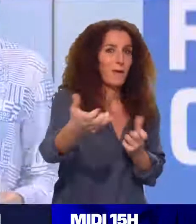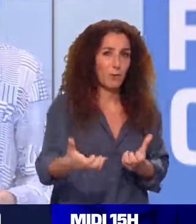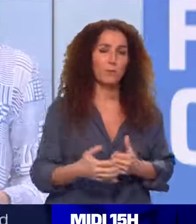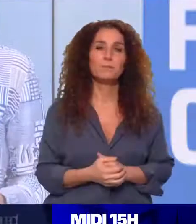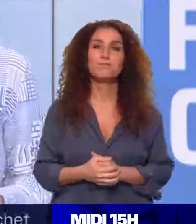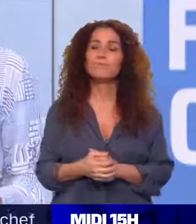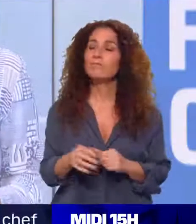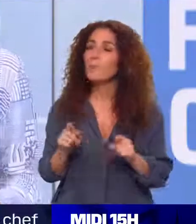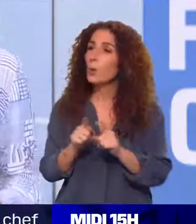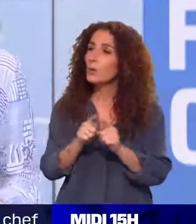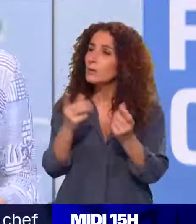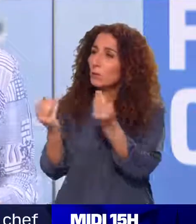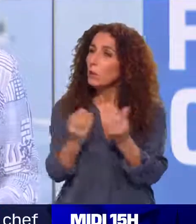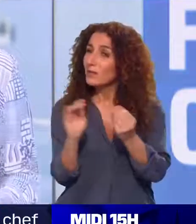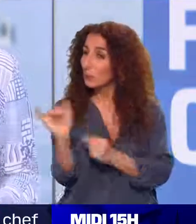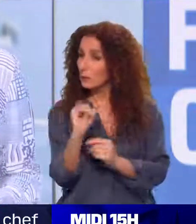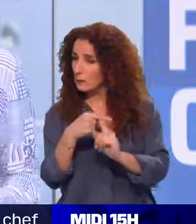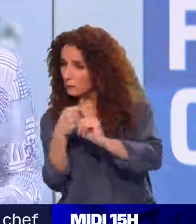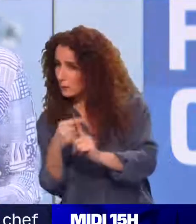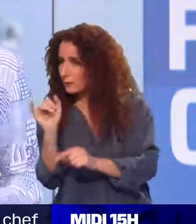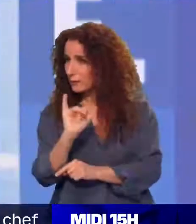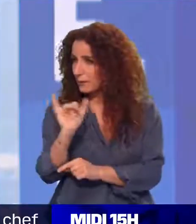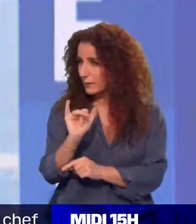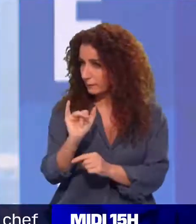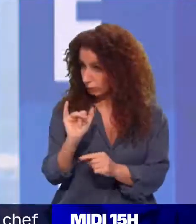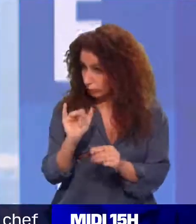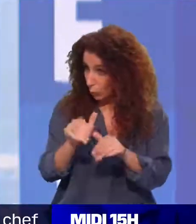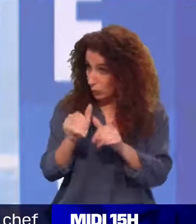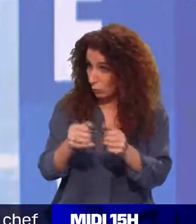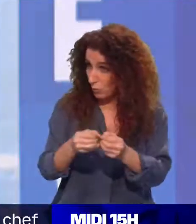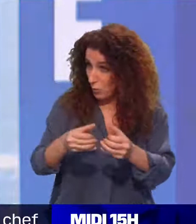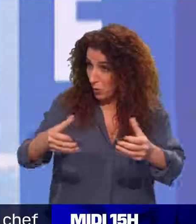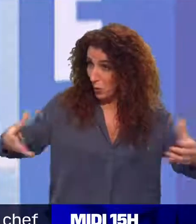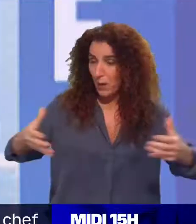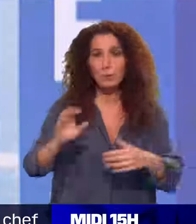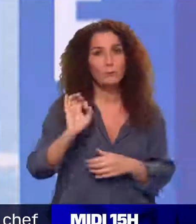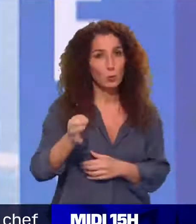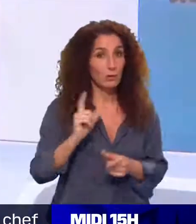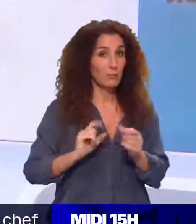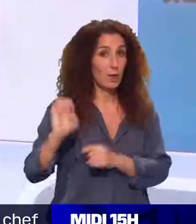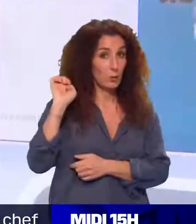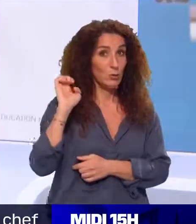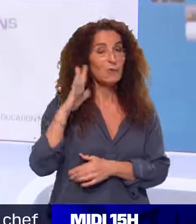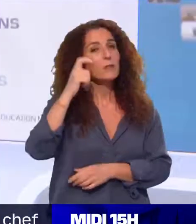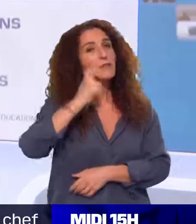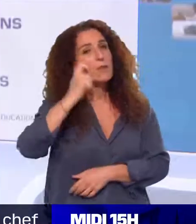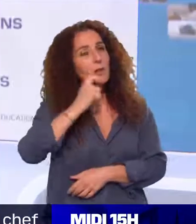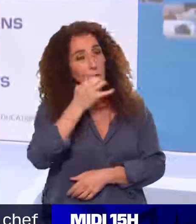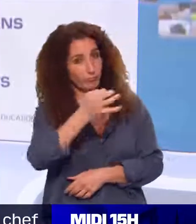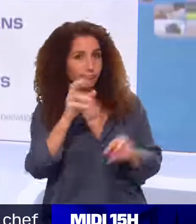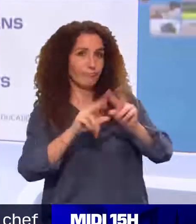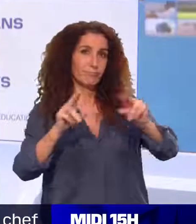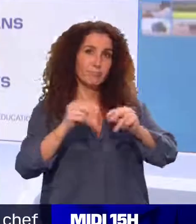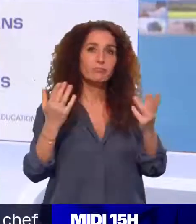éligibles à la vaccination continuent aussi d'être élargies. Oui, tout à fait. Mercredi dernier, Emmanuel Macron a annoncé lors de son allocution que